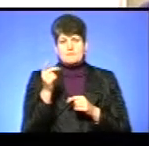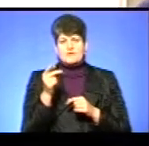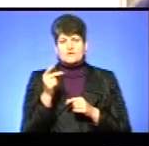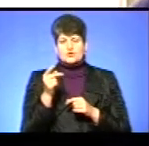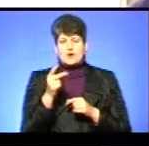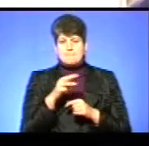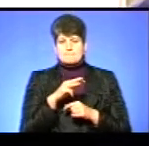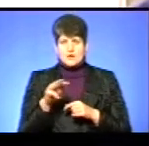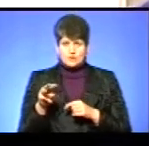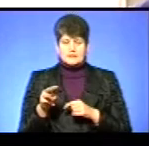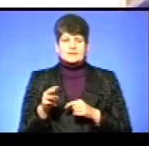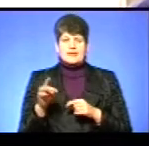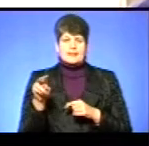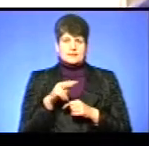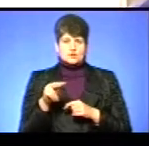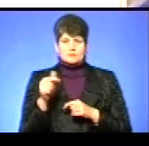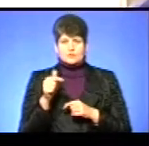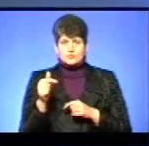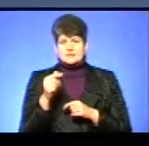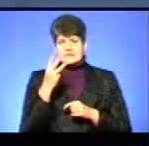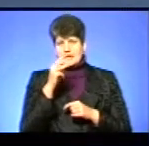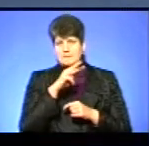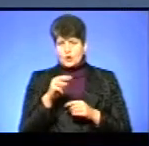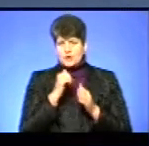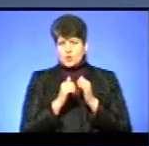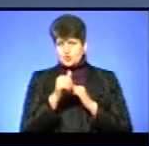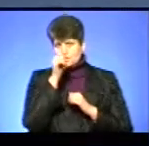листопад-грудень, це по 3 млн на кожен місяць.